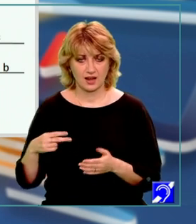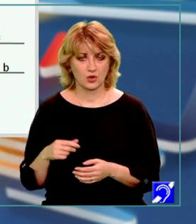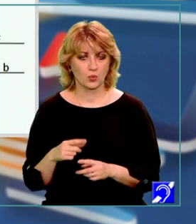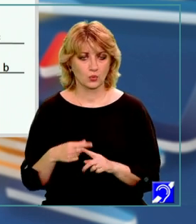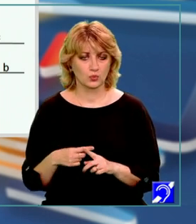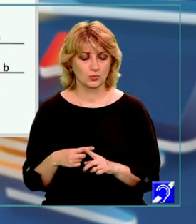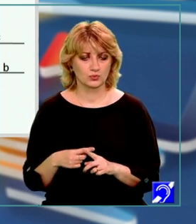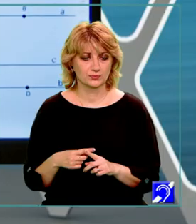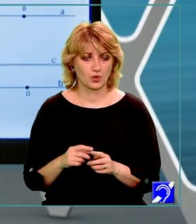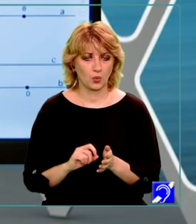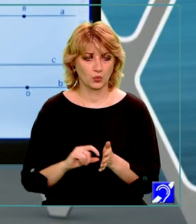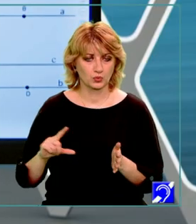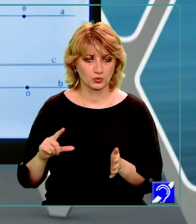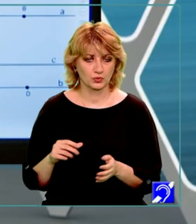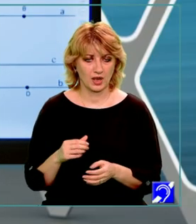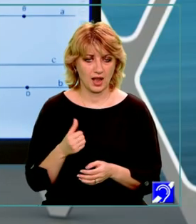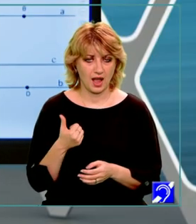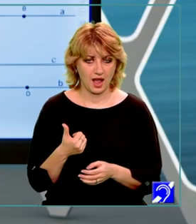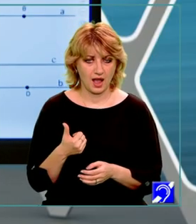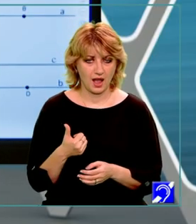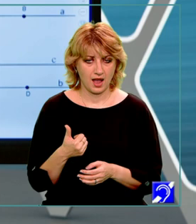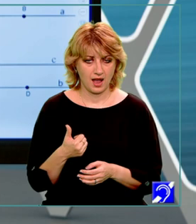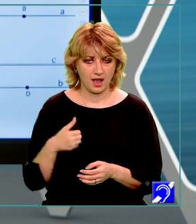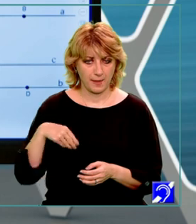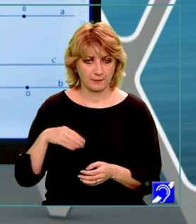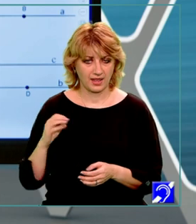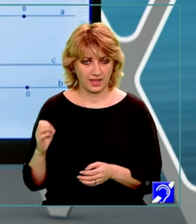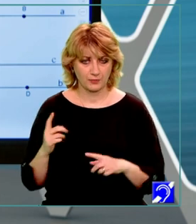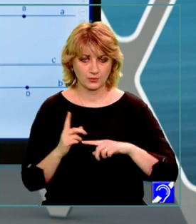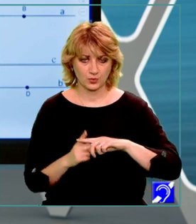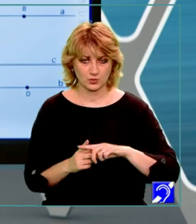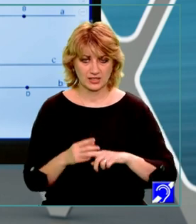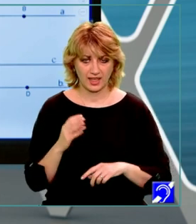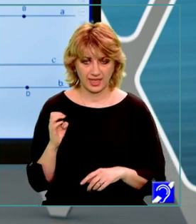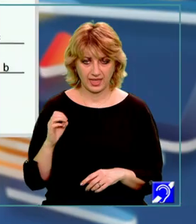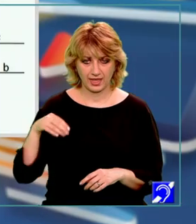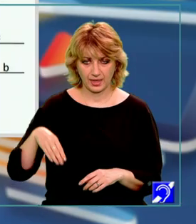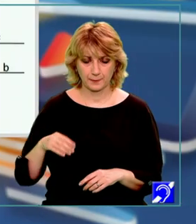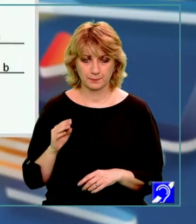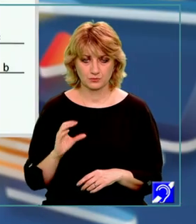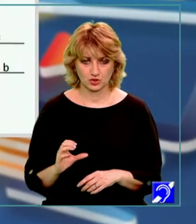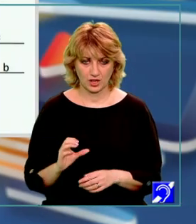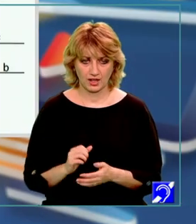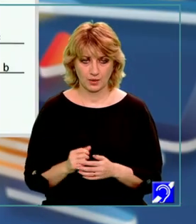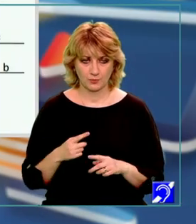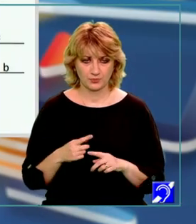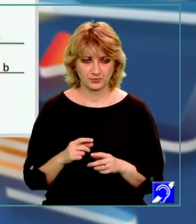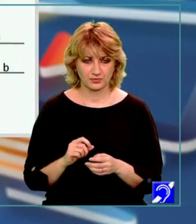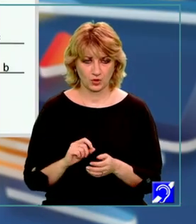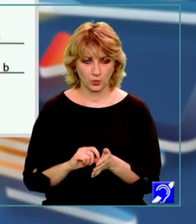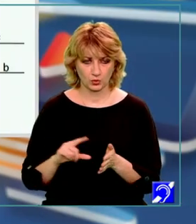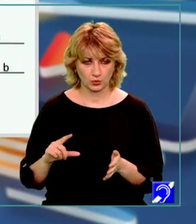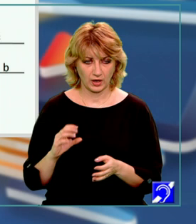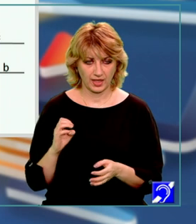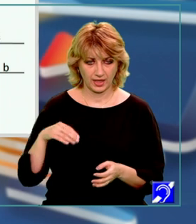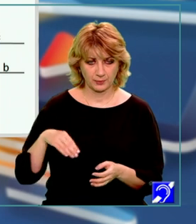unghiul A, M, E plus E, M, C plus unghiul E, M, C,